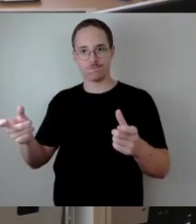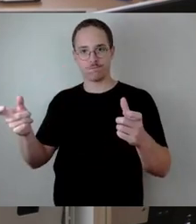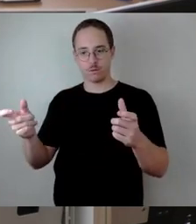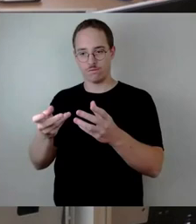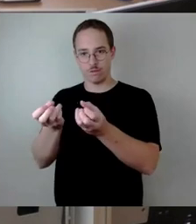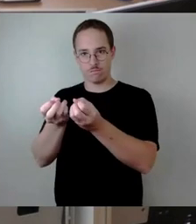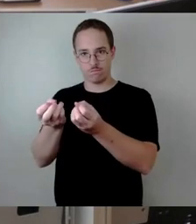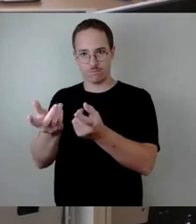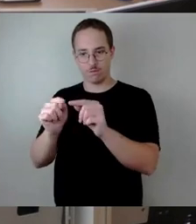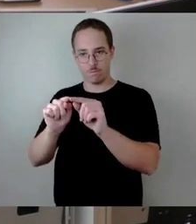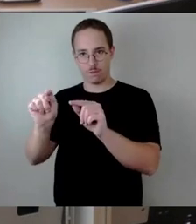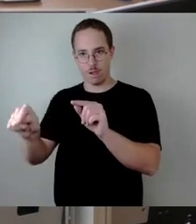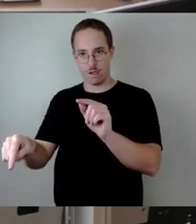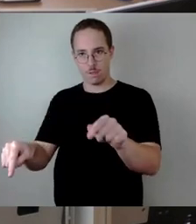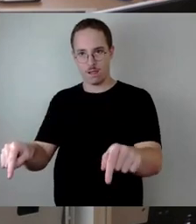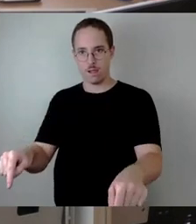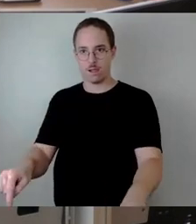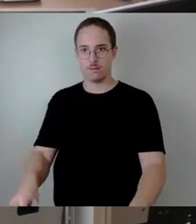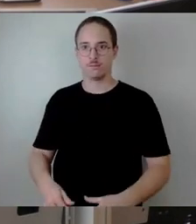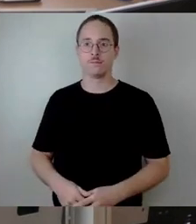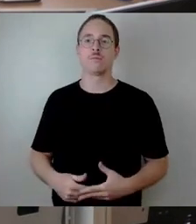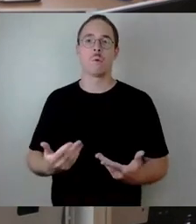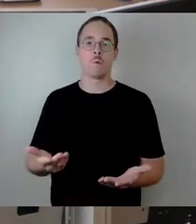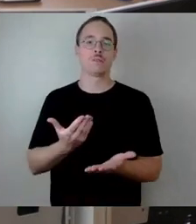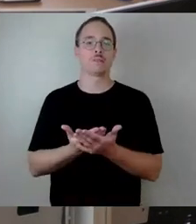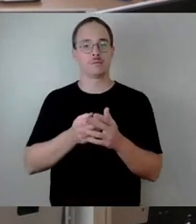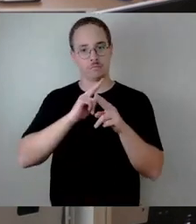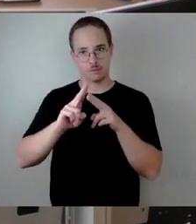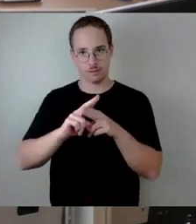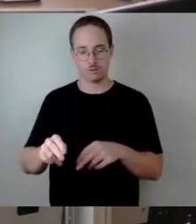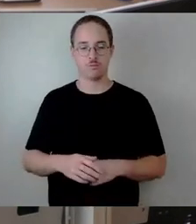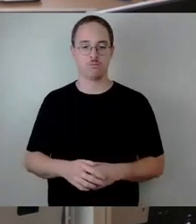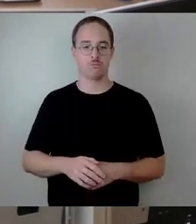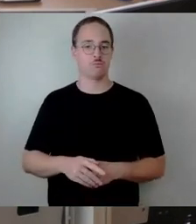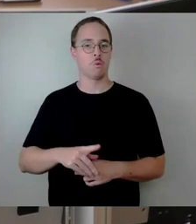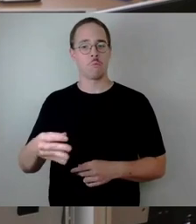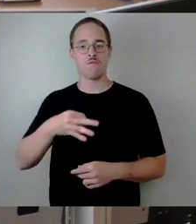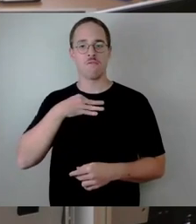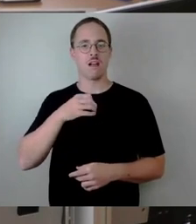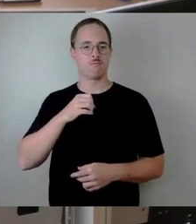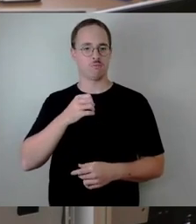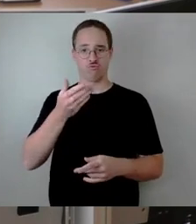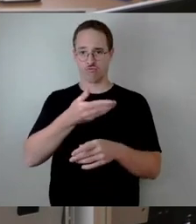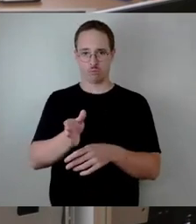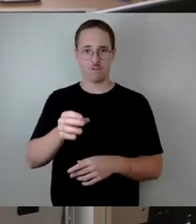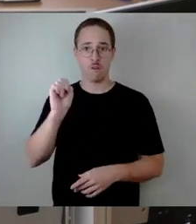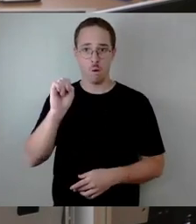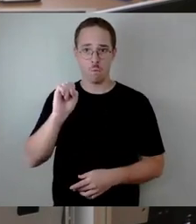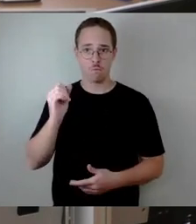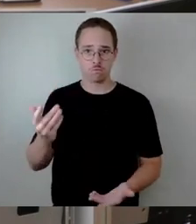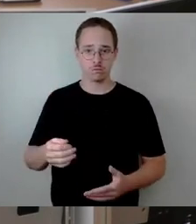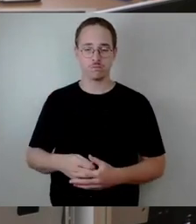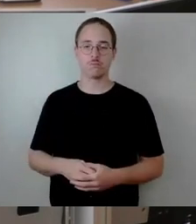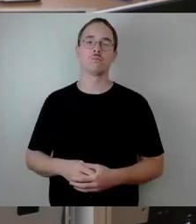auch die Sanierung. Und warum so spät? Wir haben bis dieses Jahr im Mai dort